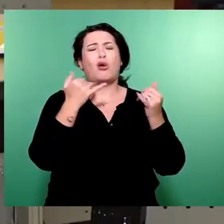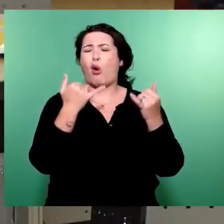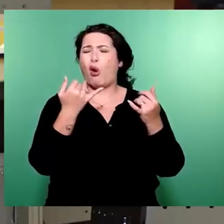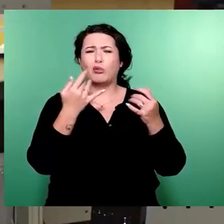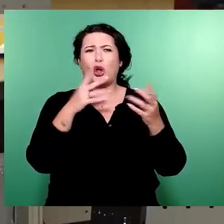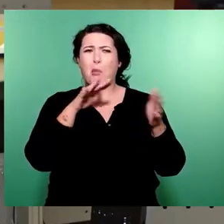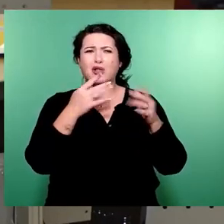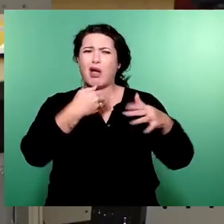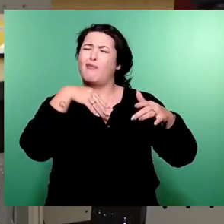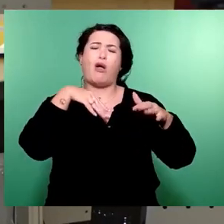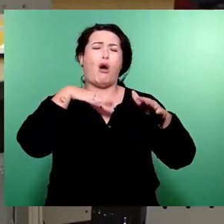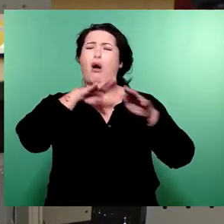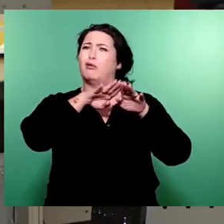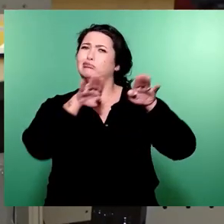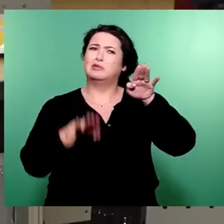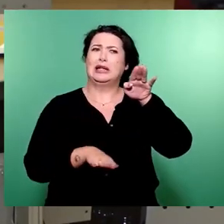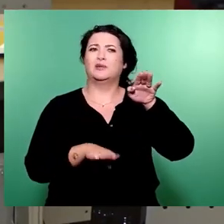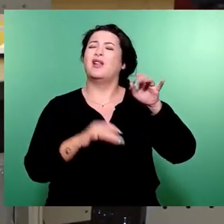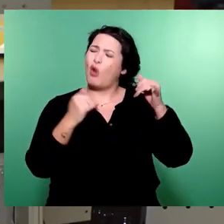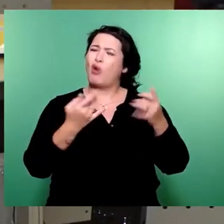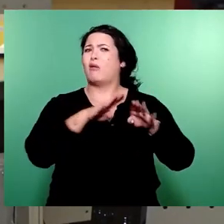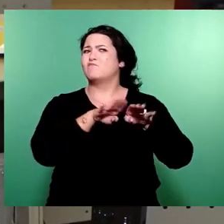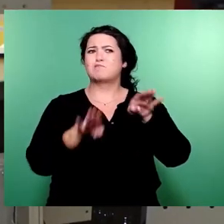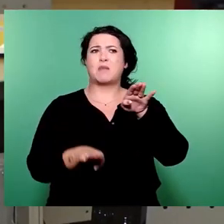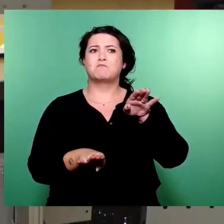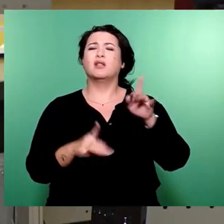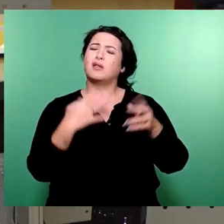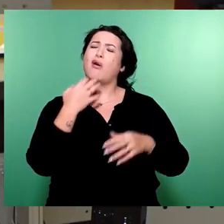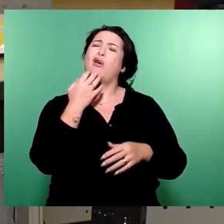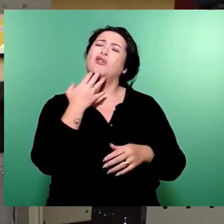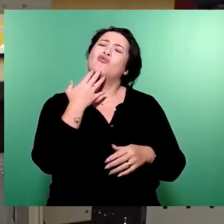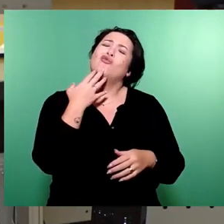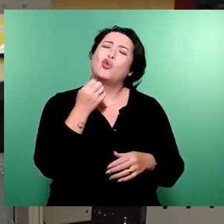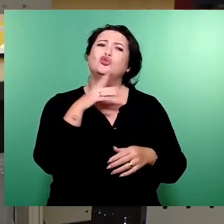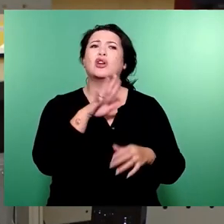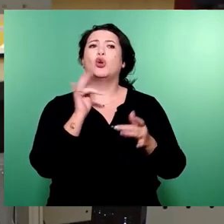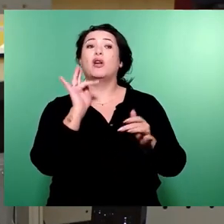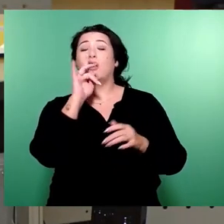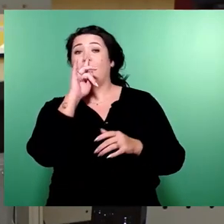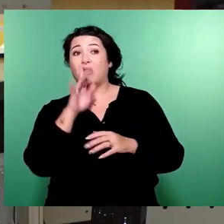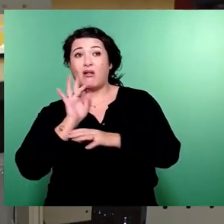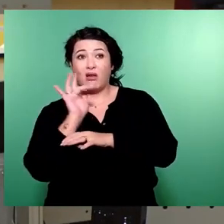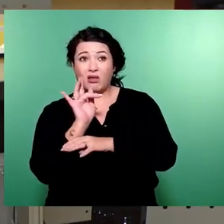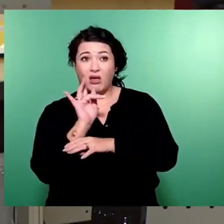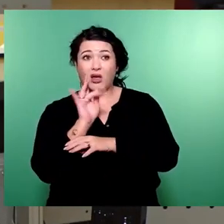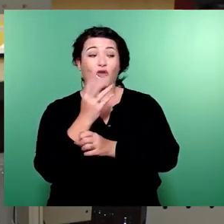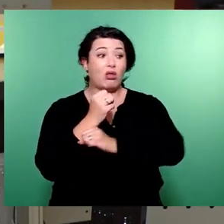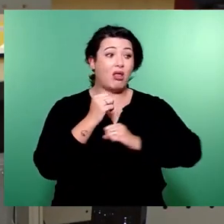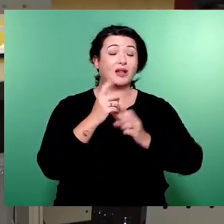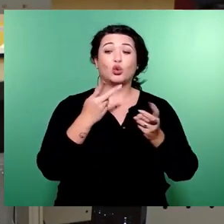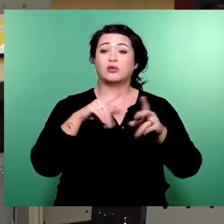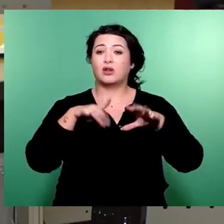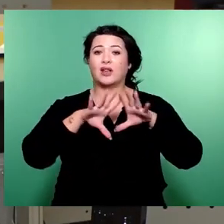Ich würde mir eigentlich wünschen von den Dissidenten, ich sage es mal so, einfach fundierte Kritik von links an dem Gesamthaushalt und auch an unserem Wirken